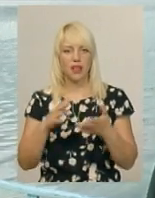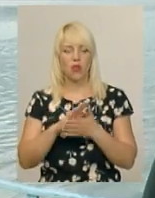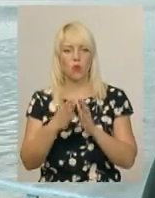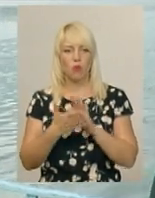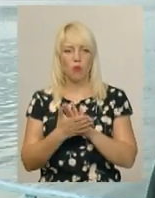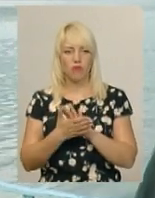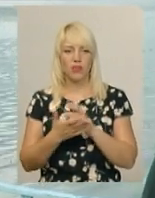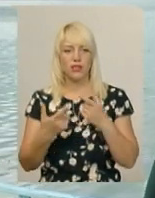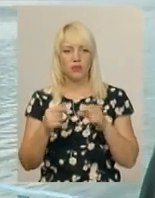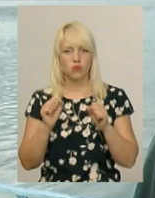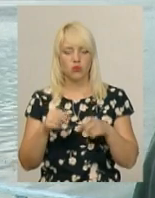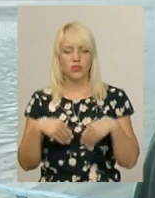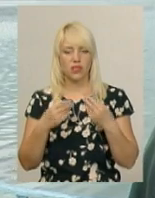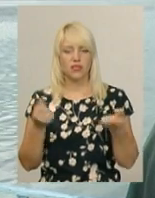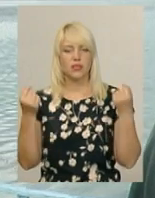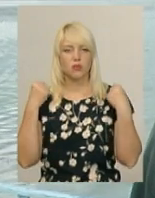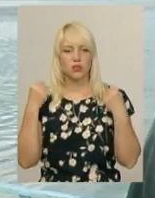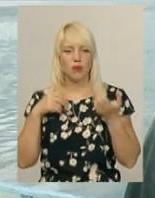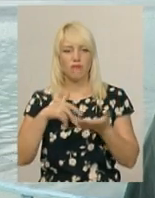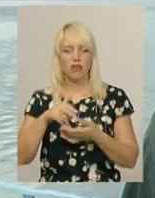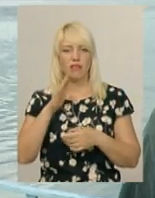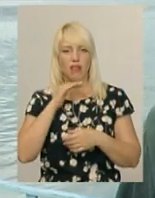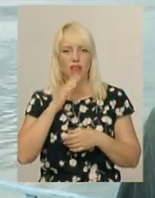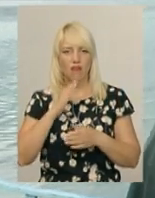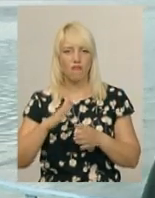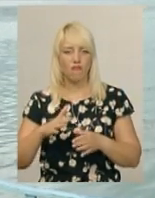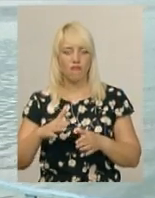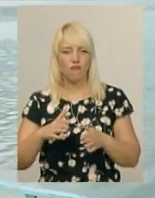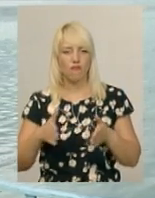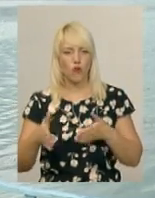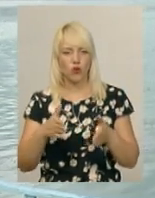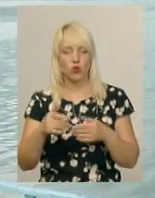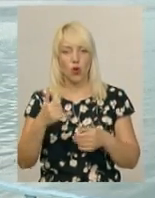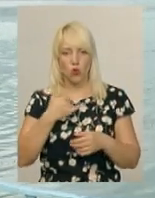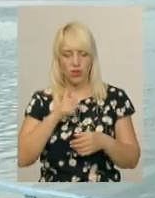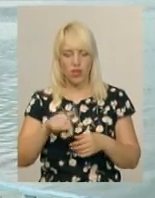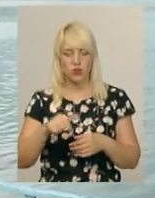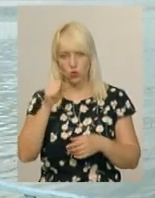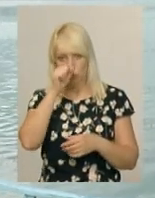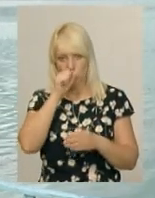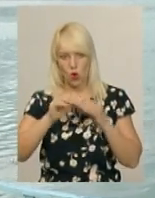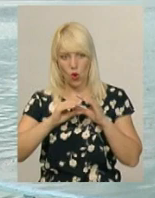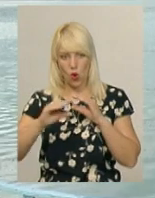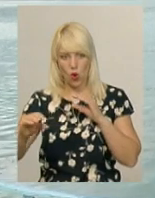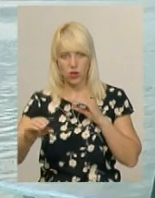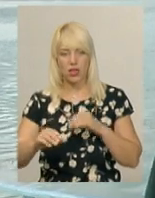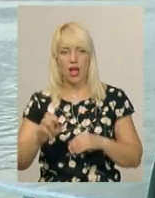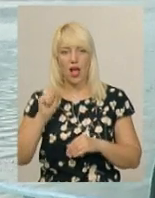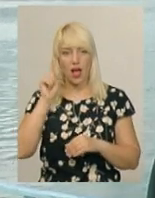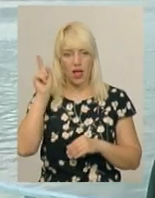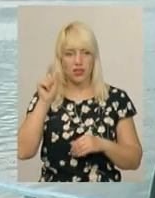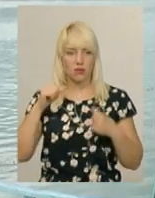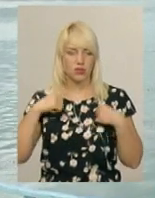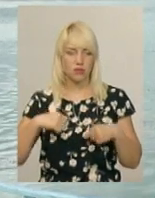можуть дати спортсменам вийти на воду під час того, як у нас тут льод стоїть, крига 20-сантиметрова. Там вони